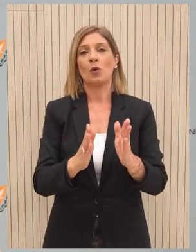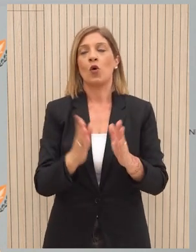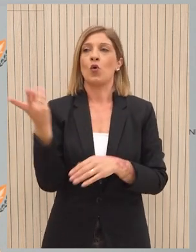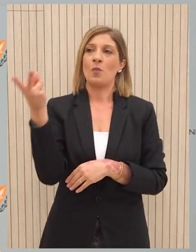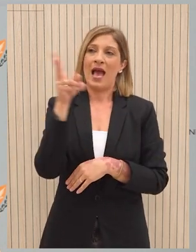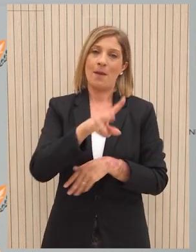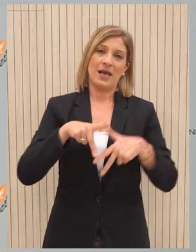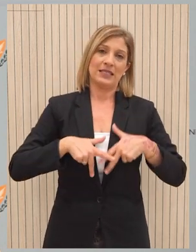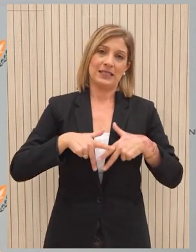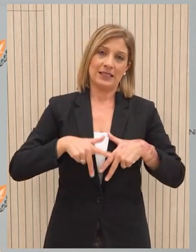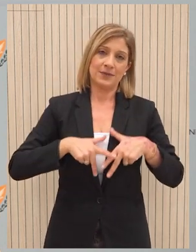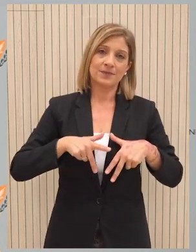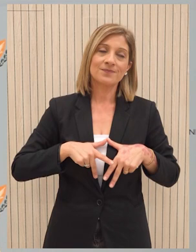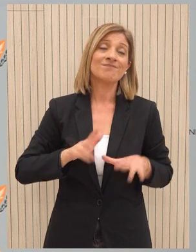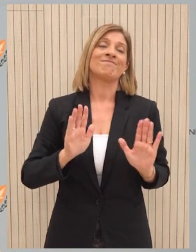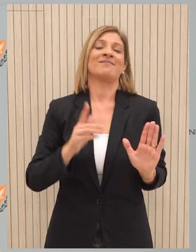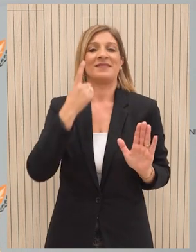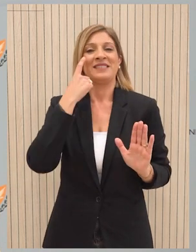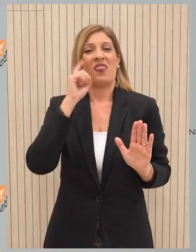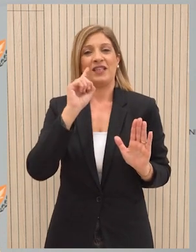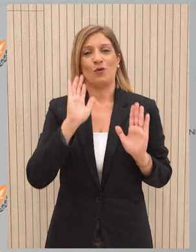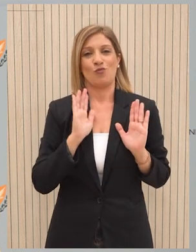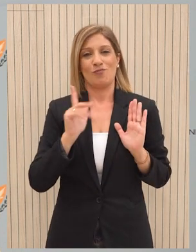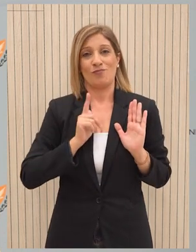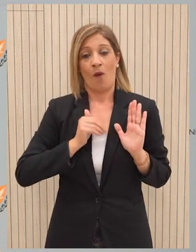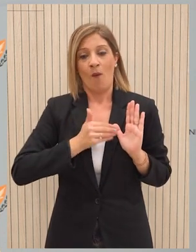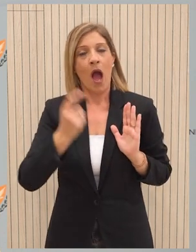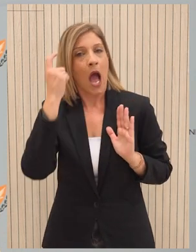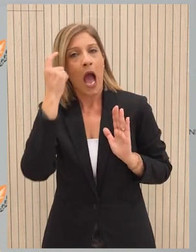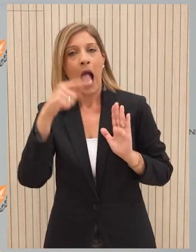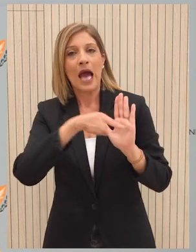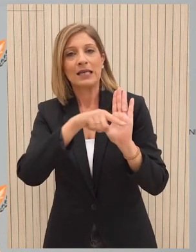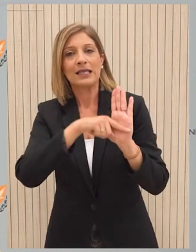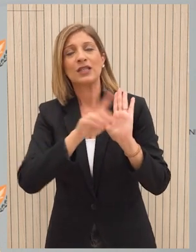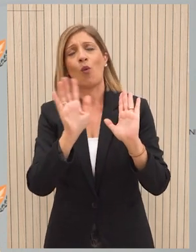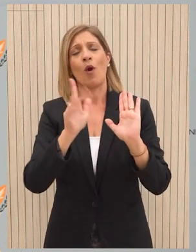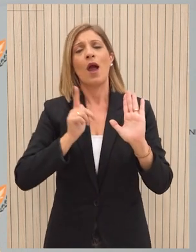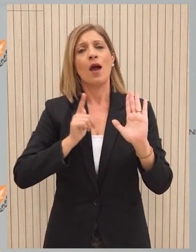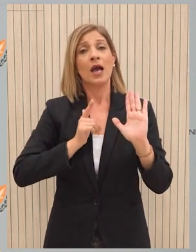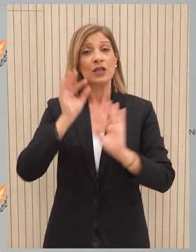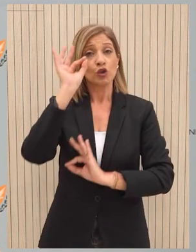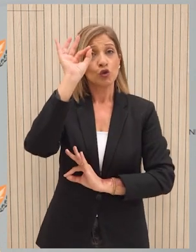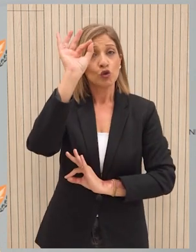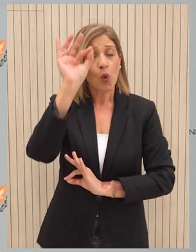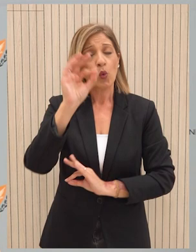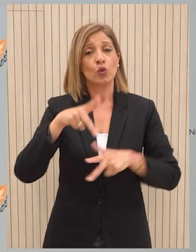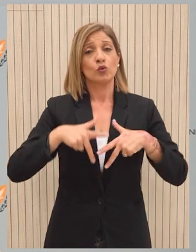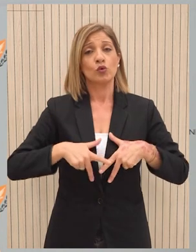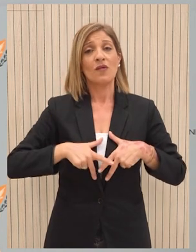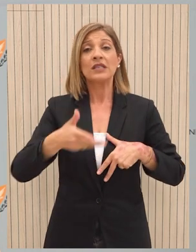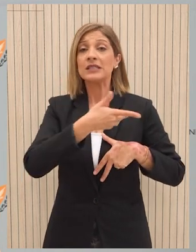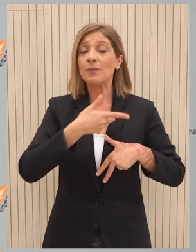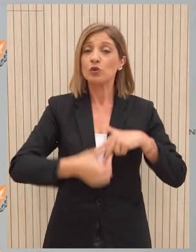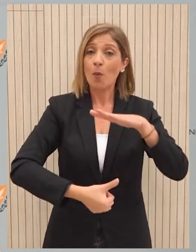Αντιλαμβάνεστε ότι πρώτα απ' όλα δεν μπορούμε να προκαταβάλουμε αρνητικά την όποια νέα προσπάθεια μας. Στο στόχος μας είναι και αυτός είναι εδώ δηλωμένος στόχος και η πρόθεση του Πρόεδρου της